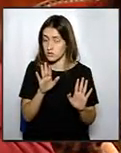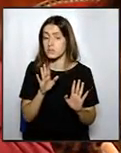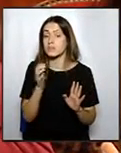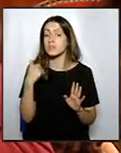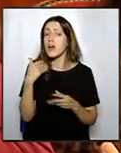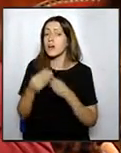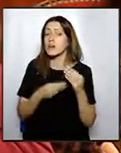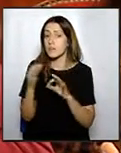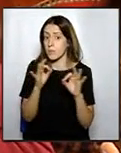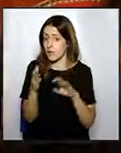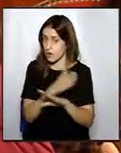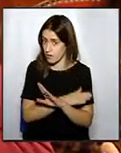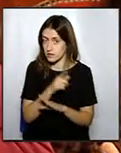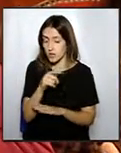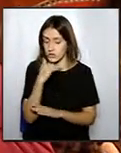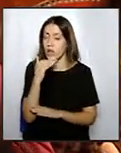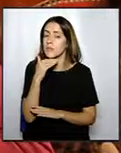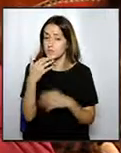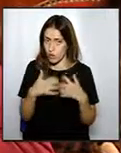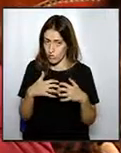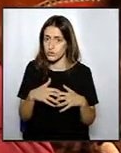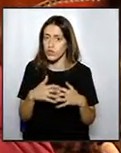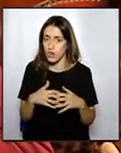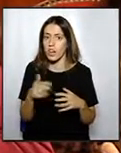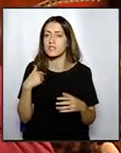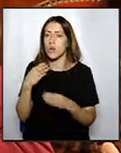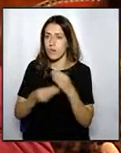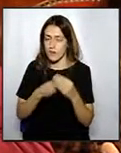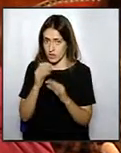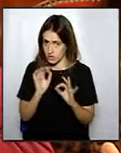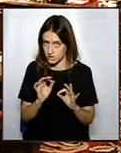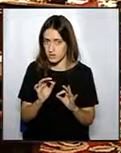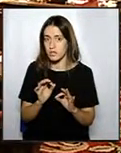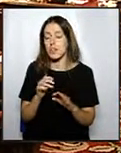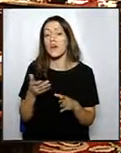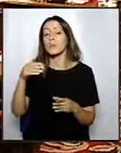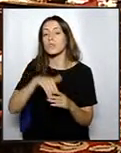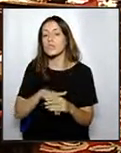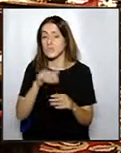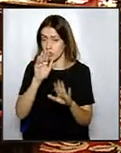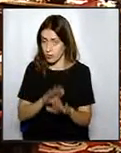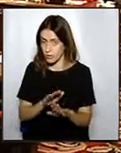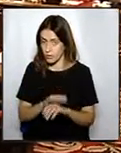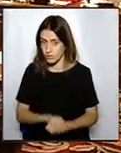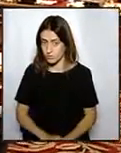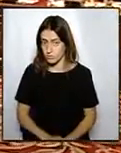i això s'havia d'haver preparat abans ja ho saben com funciona no és la primera vegada que ho hem fet així passem a votació vots a favor